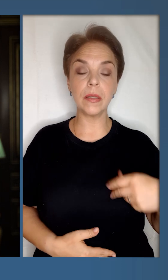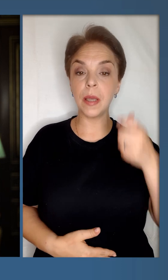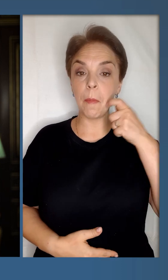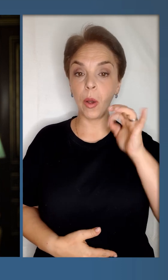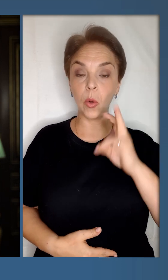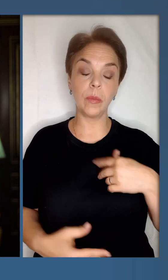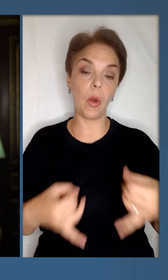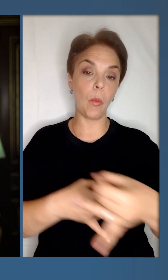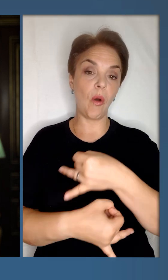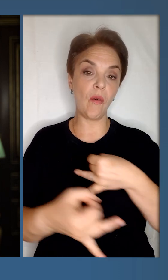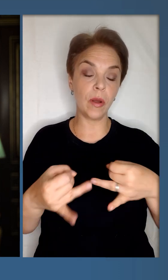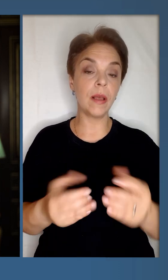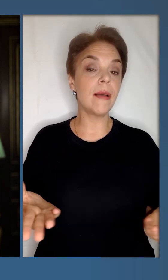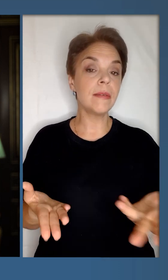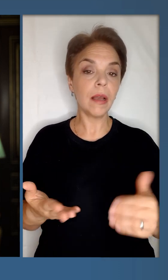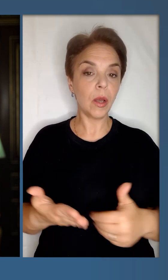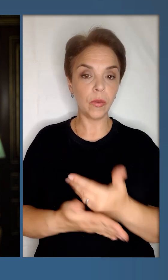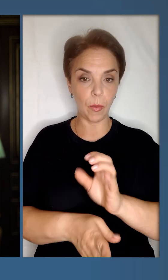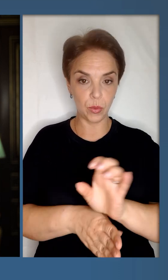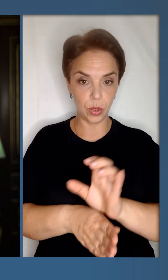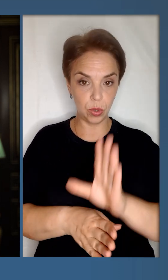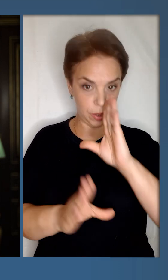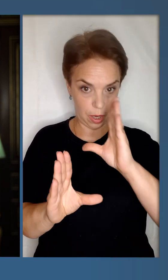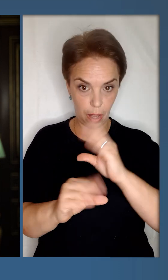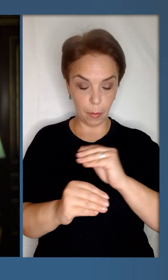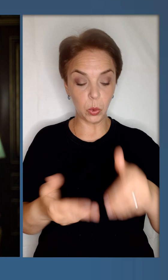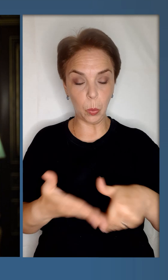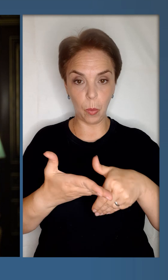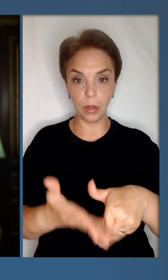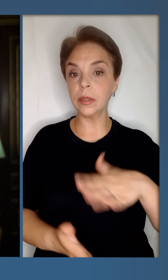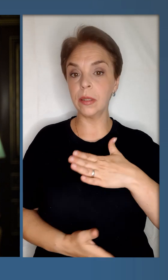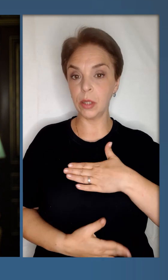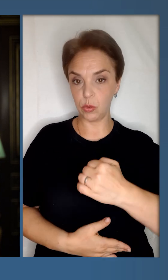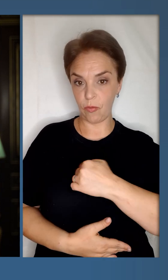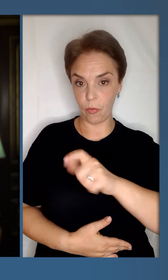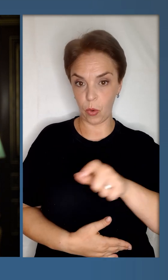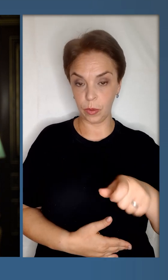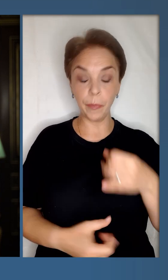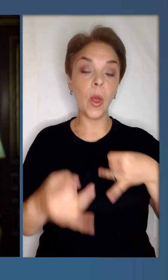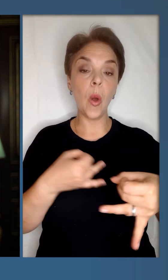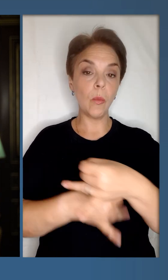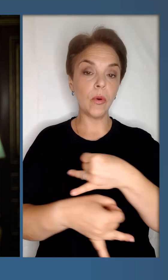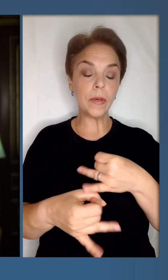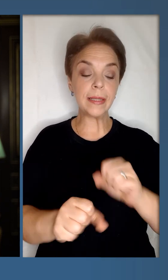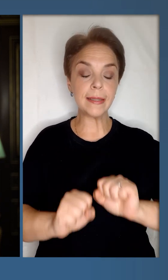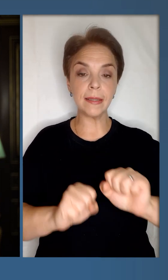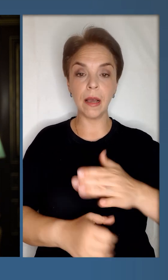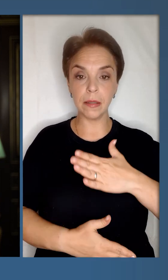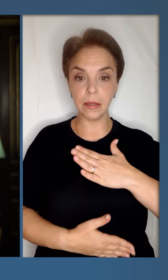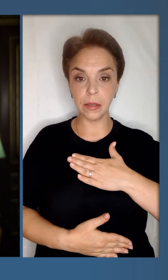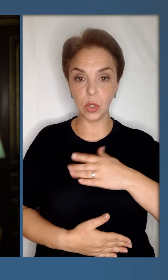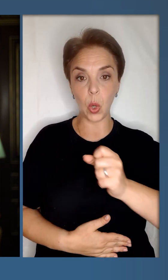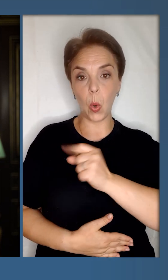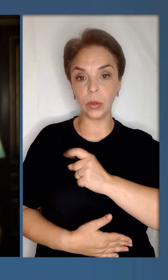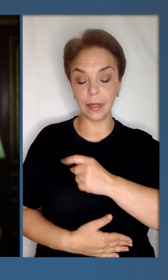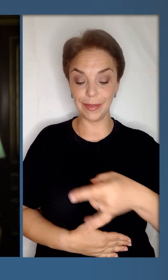Франції Макроном ми обговорили, яке нове постачання здатне допомогти нашим воїнам. Обговорили захист нашого